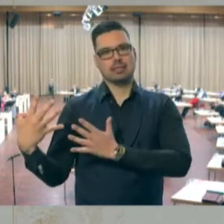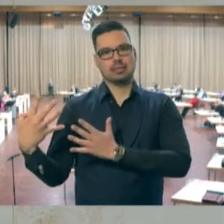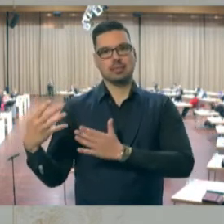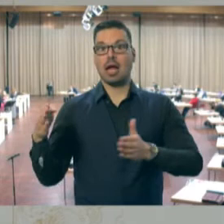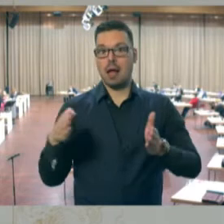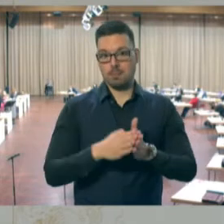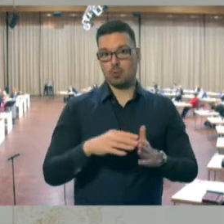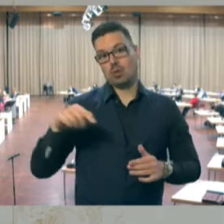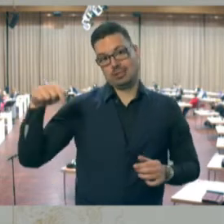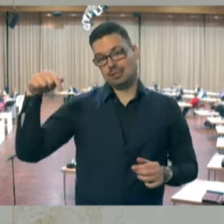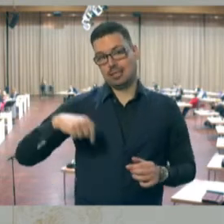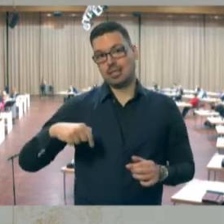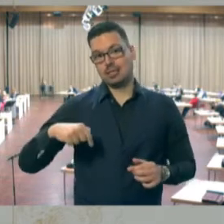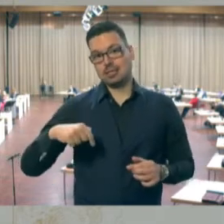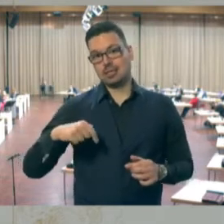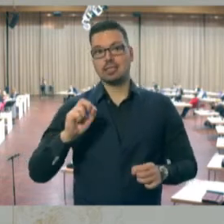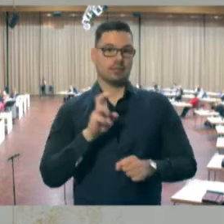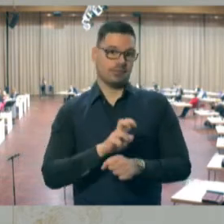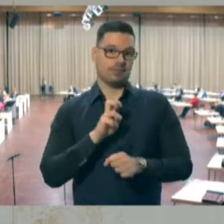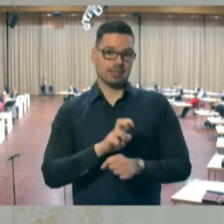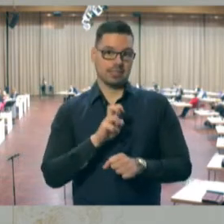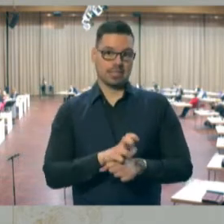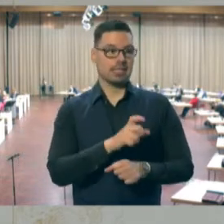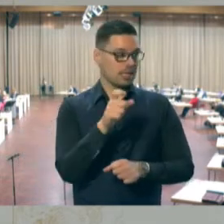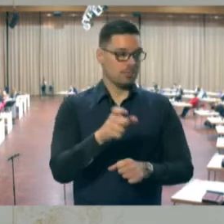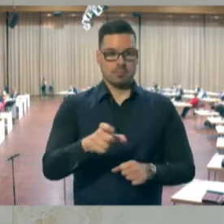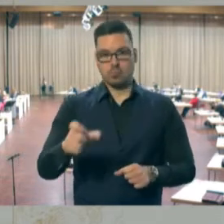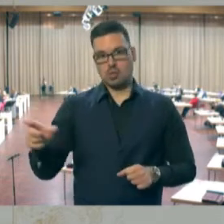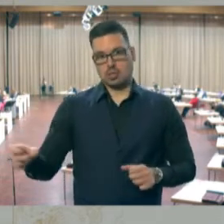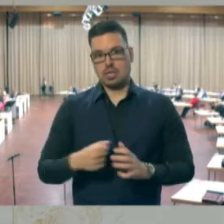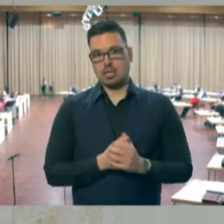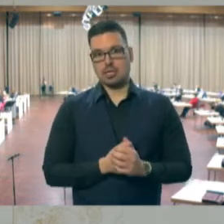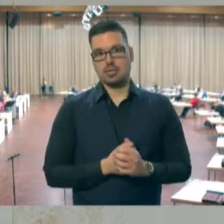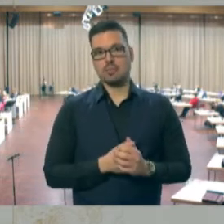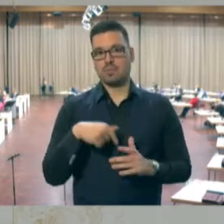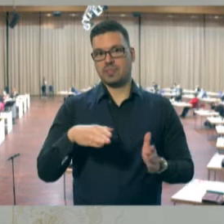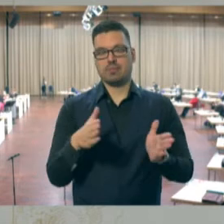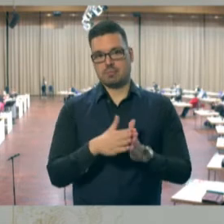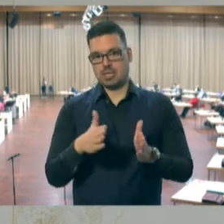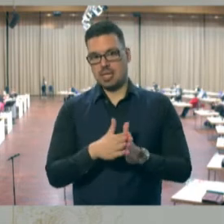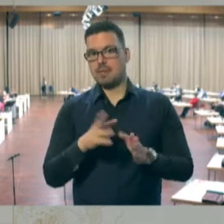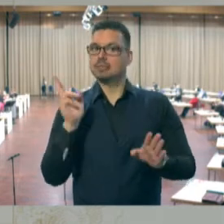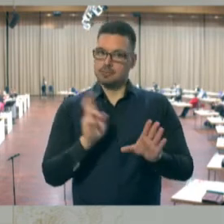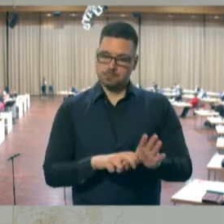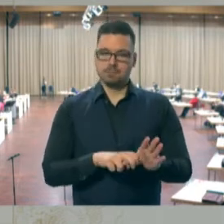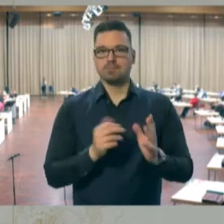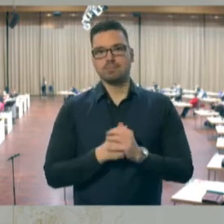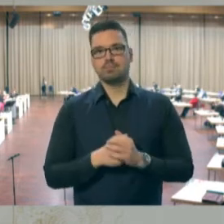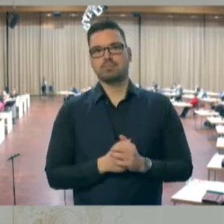Abgeordneter, als Vertreter der Bürgerinnen und Bürger, diesem Parlament angehören